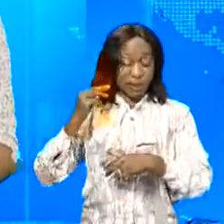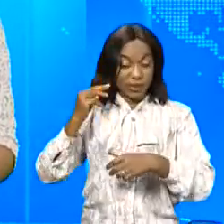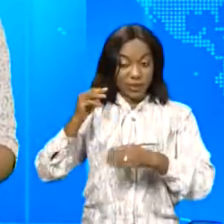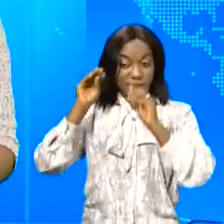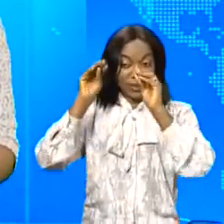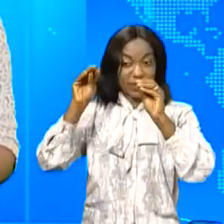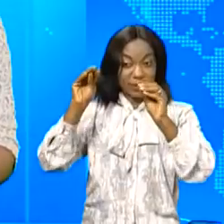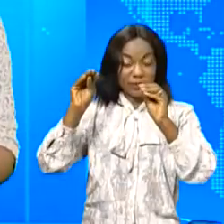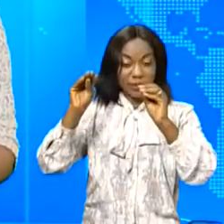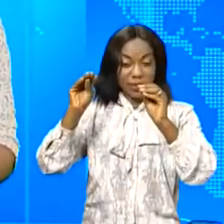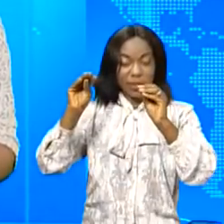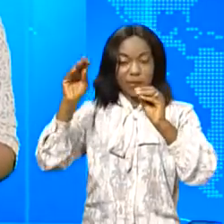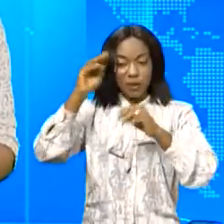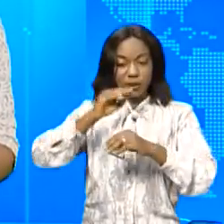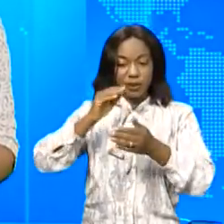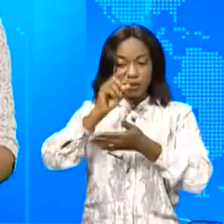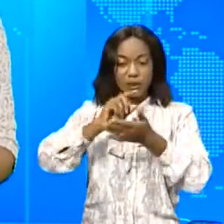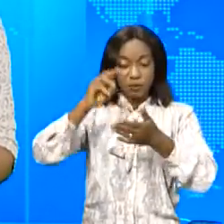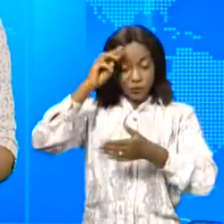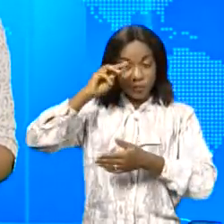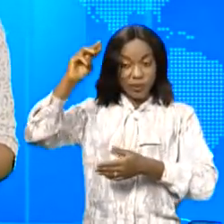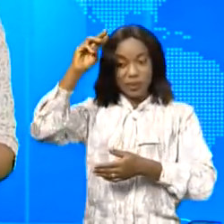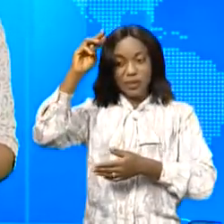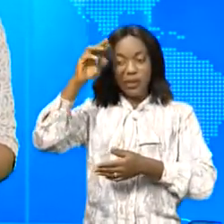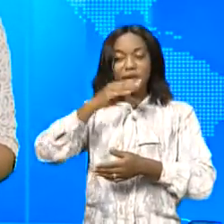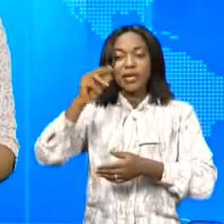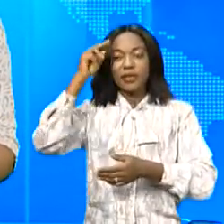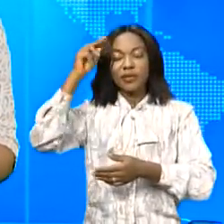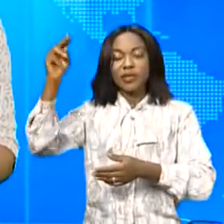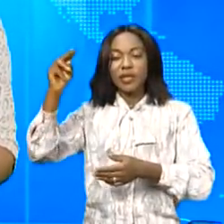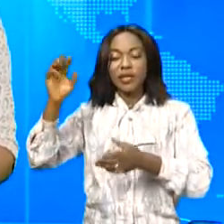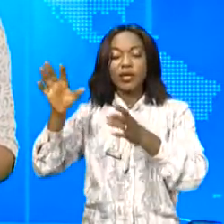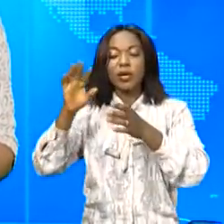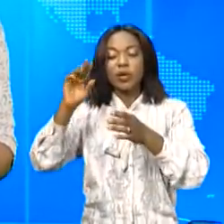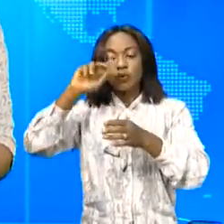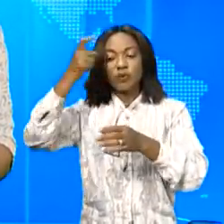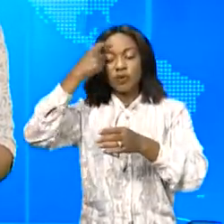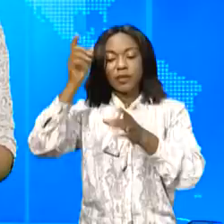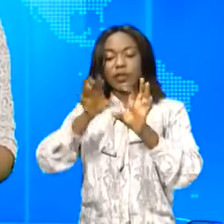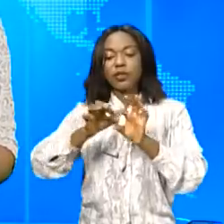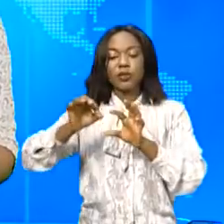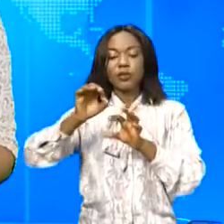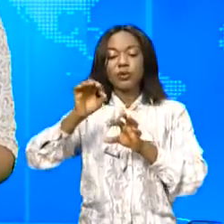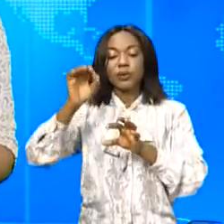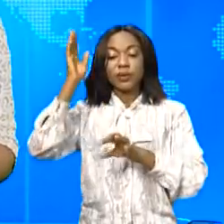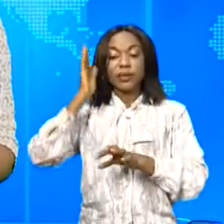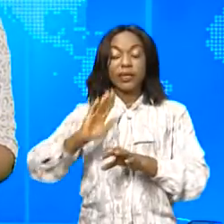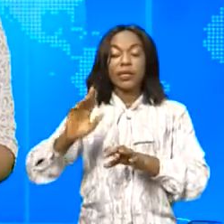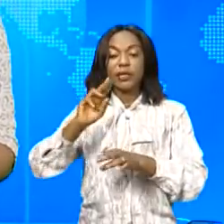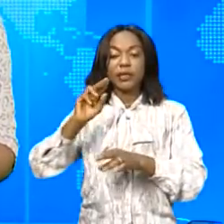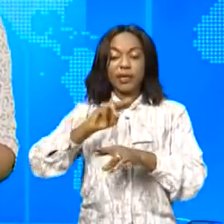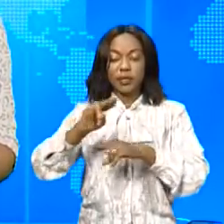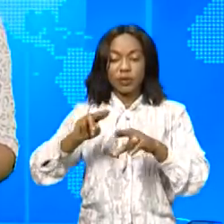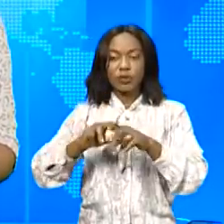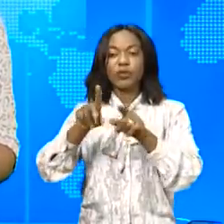'enseignement supérieur et universitaire au sein du gouvernement de l'union sacrée de la nation notre comité de gestion vous présente